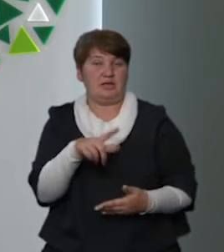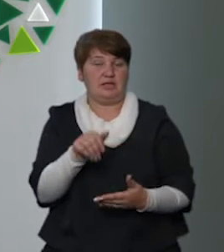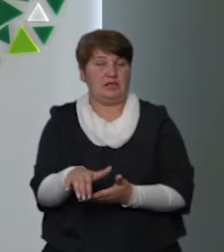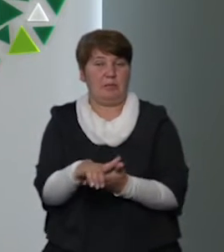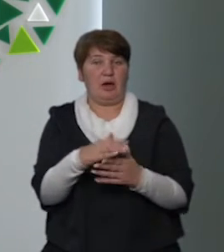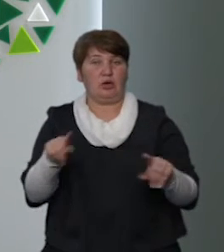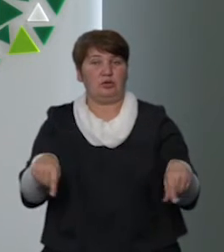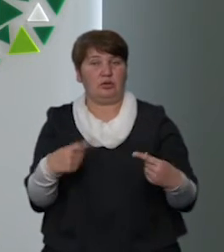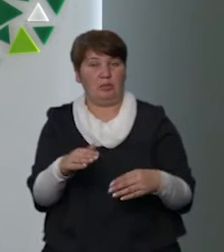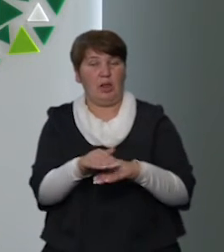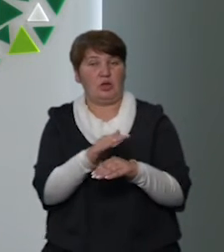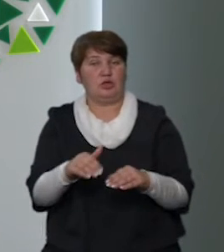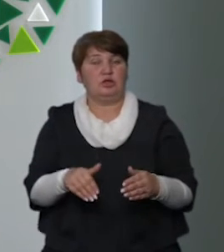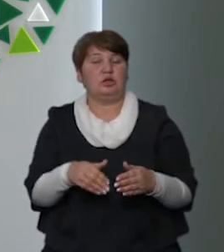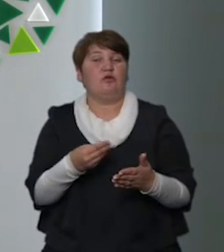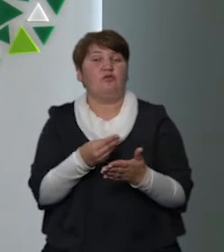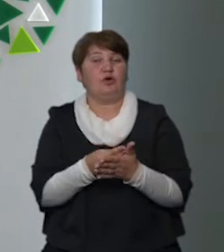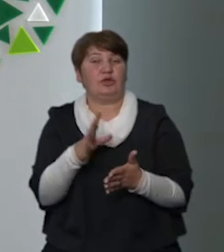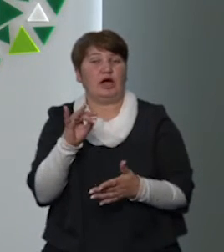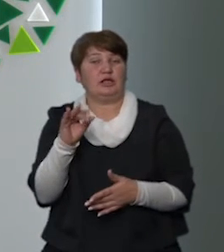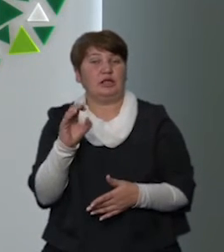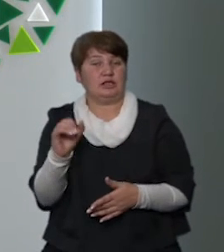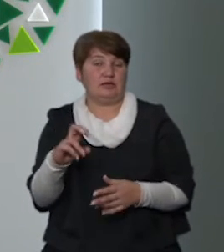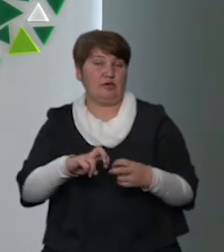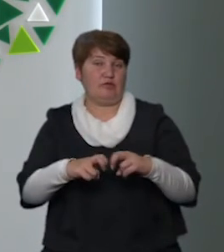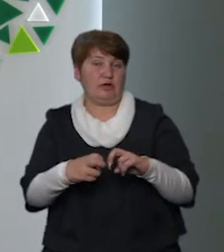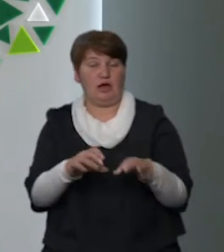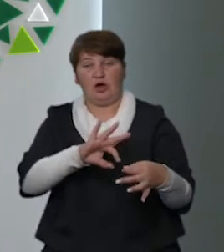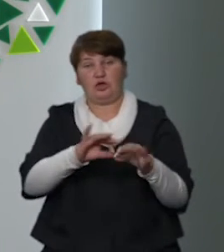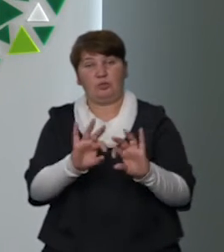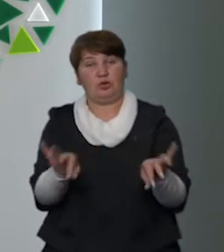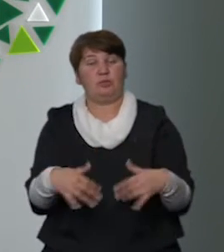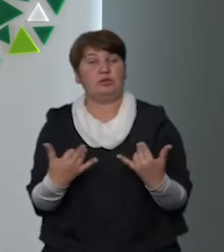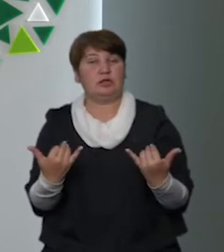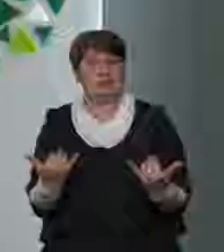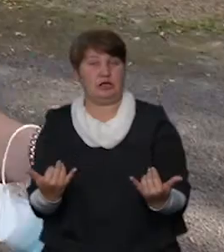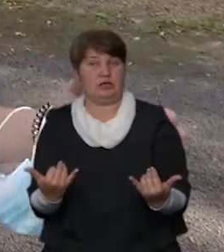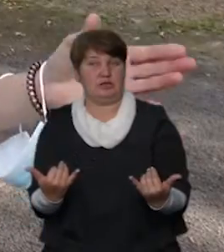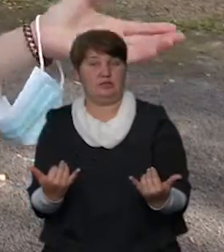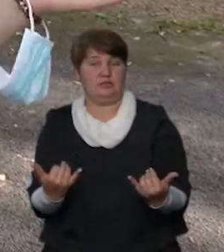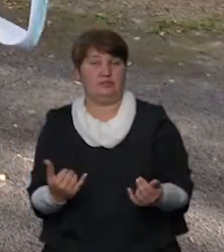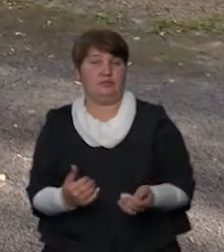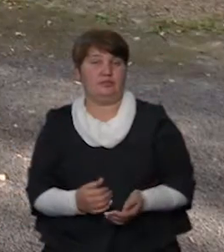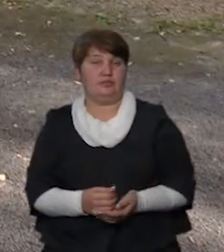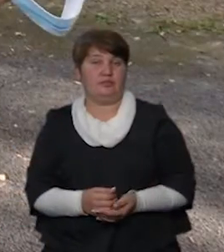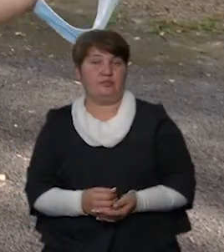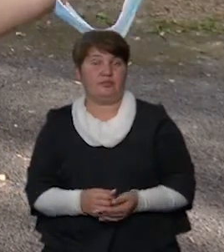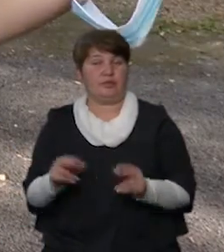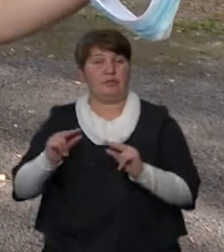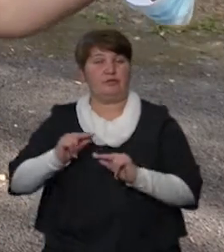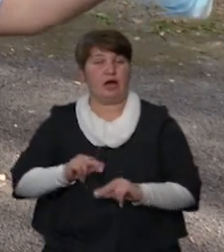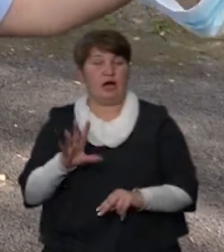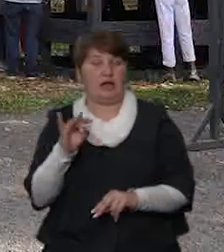яке організував благодійний фонд «Карітас» Івано-Франківськ. Із подробицями Олександра Берчак. Працівниця